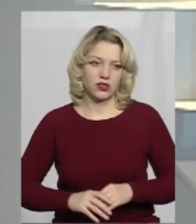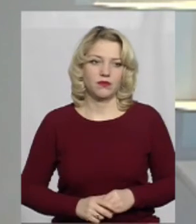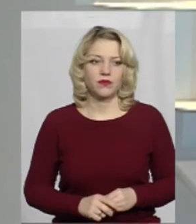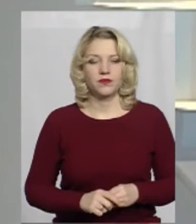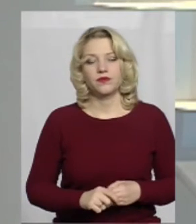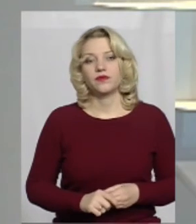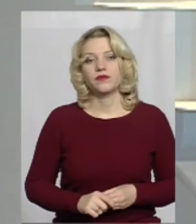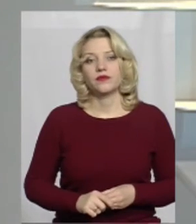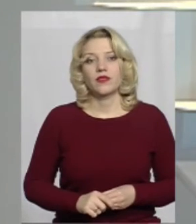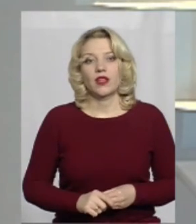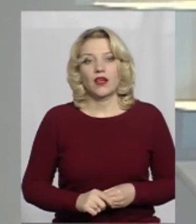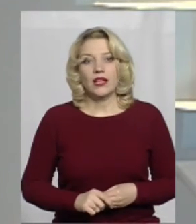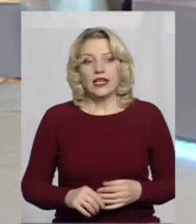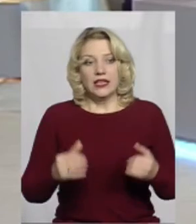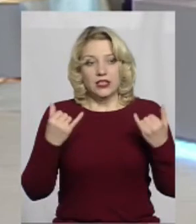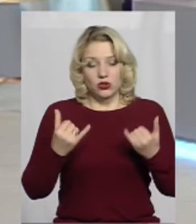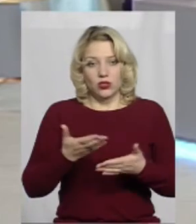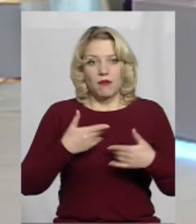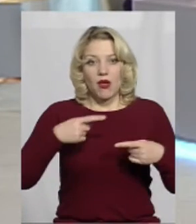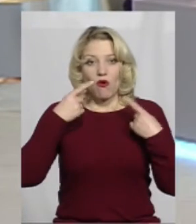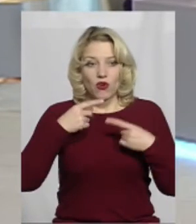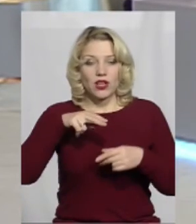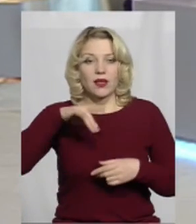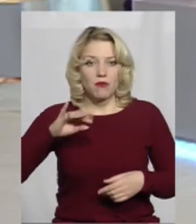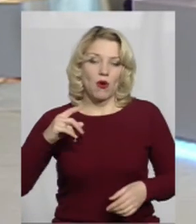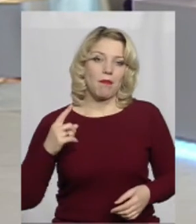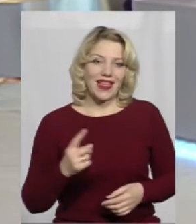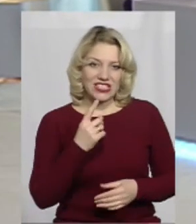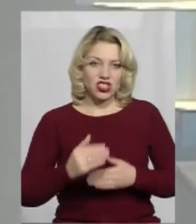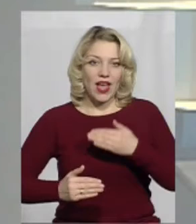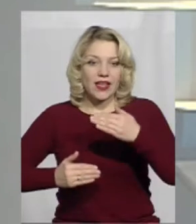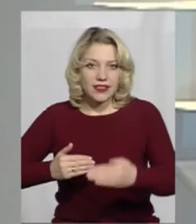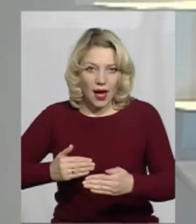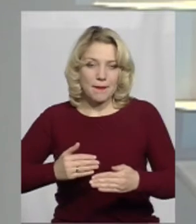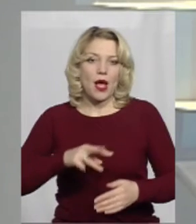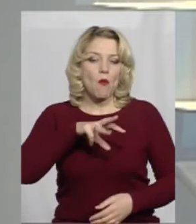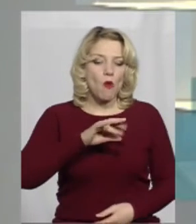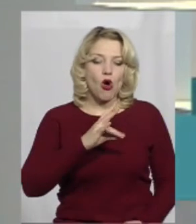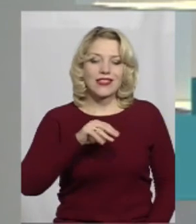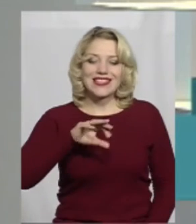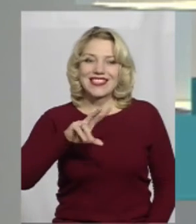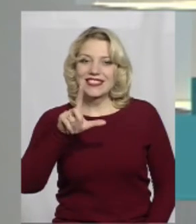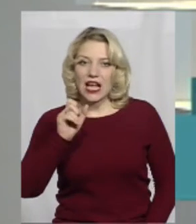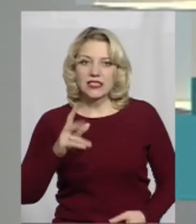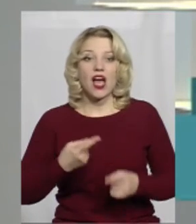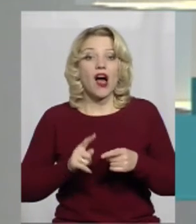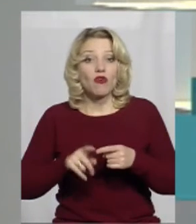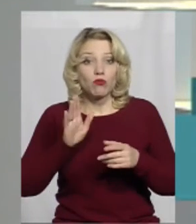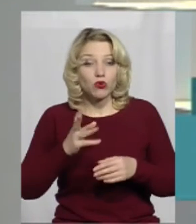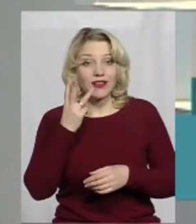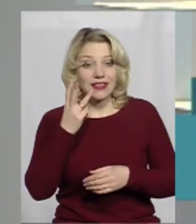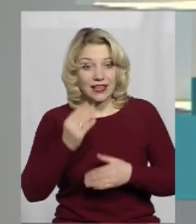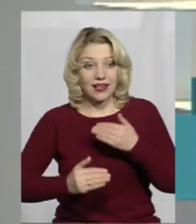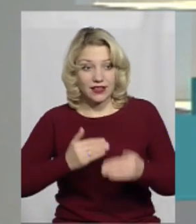в листах на уряді. І сьогодні ми говорили про перший етап, а монетизація відбуватиметься у три етапи.